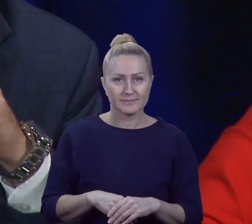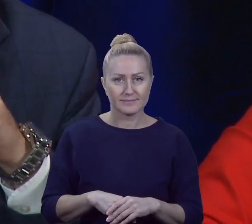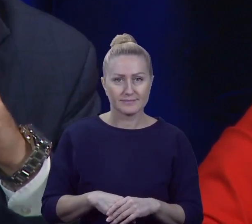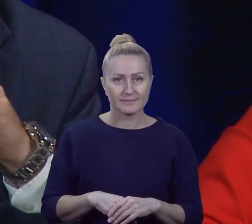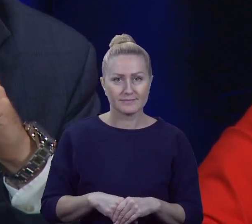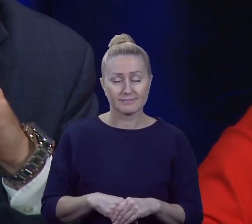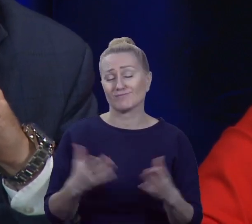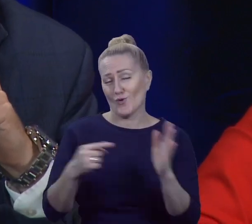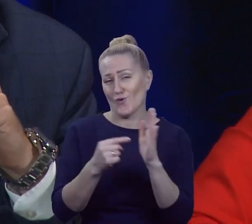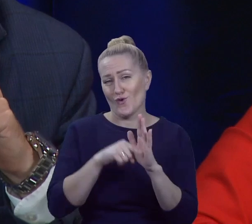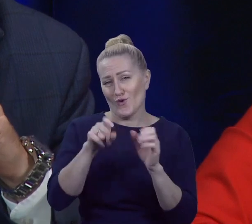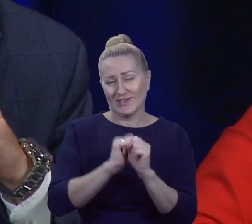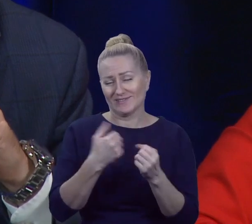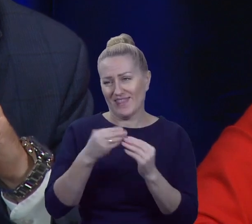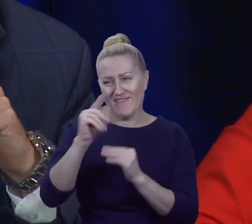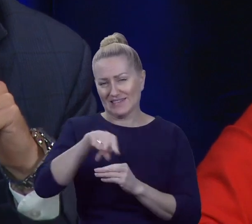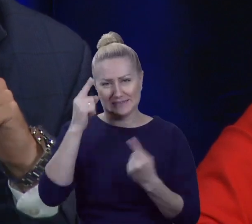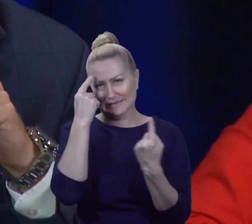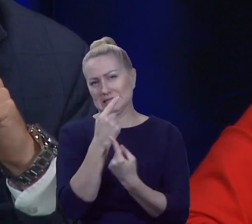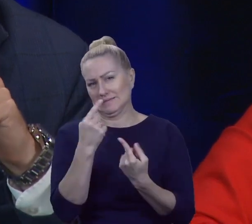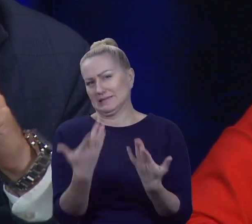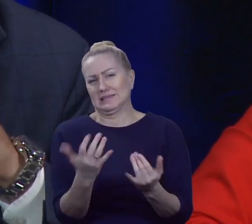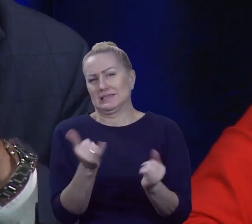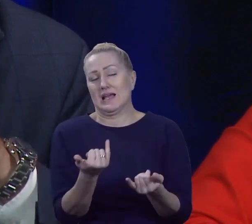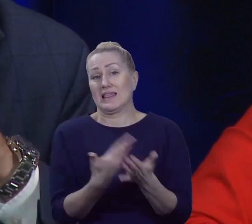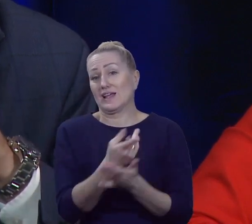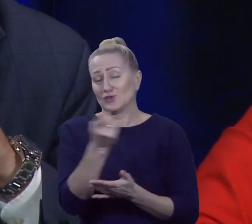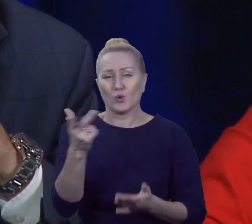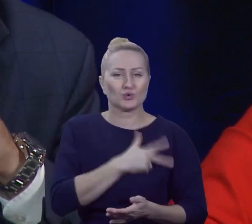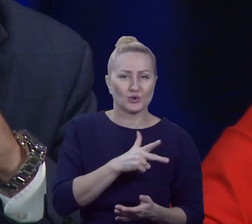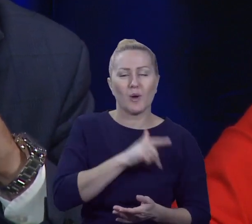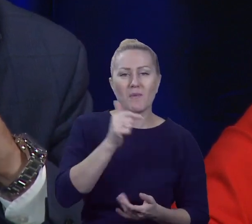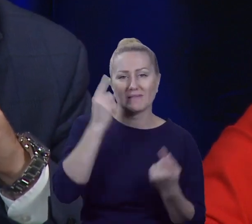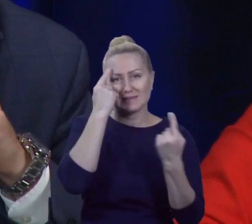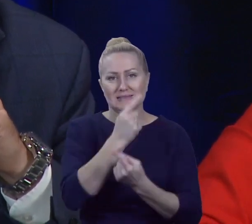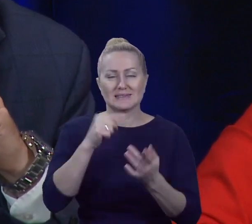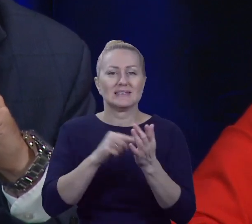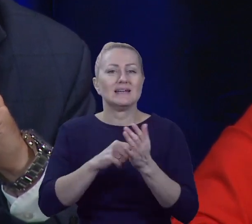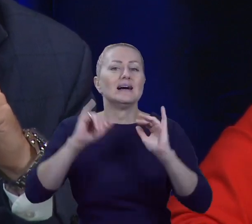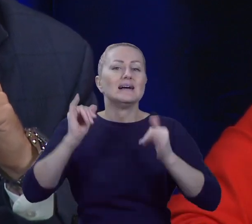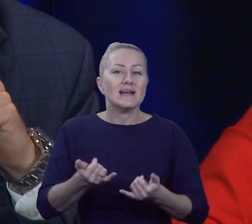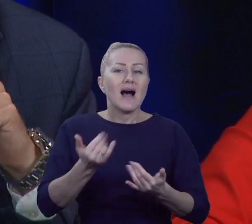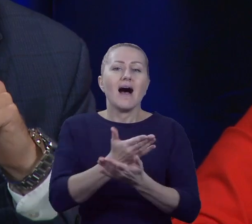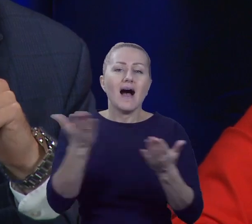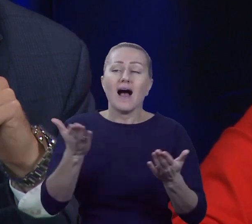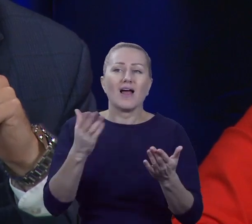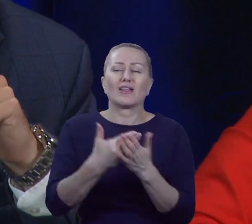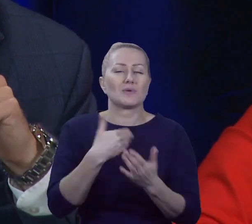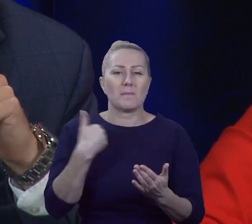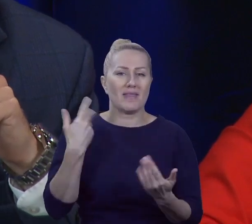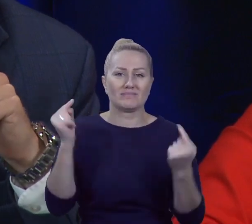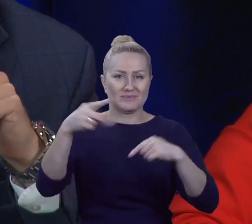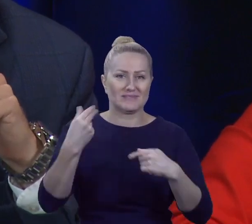ludzi. No to jest najbardziej zastanawiające i nad tym myślę, że socjologowie powinni się zastanawiać. O co w tym chodzi, że nie chcemy iść głosować? Zresztą kiedyś ktoś